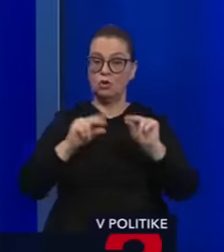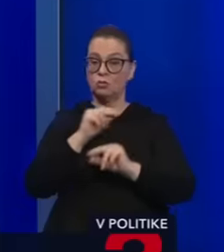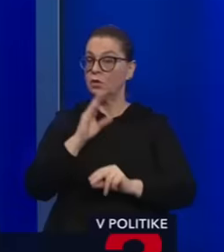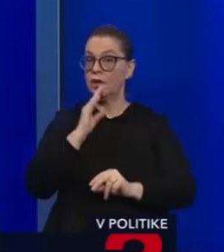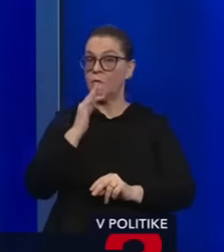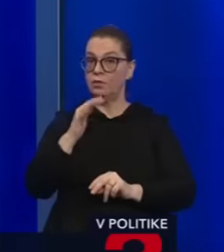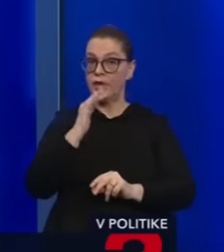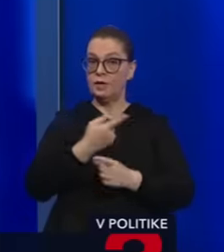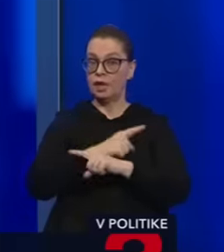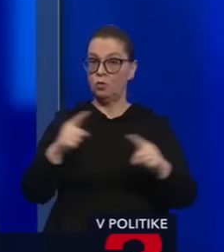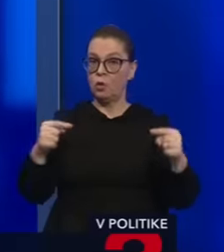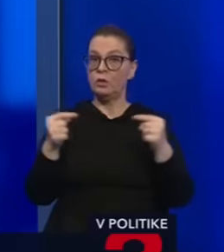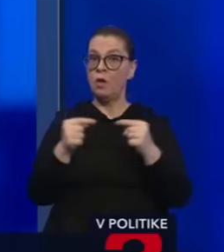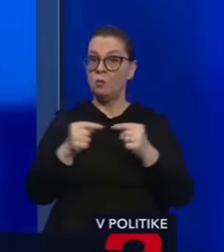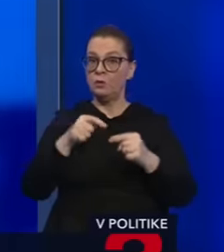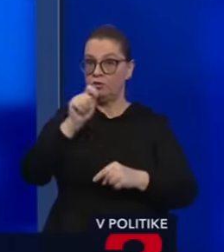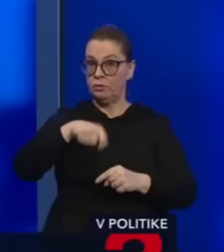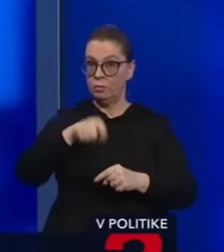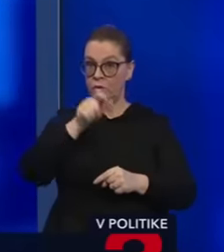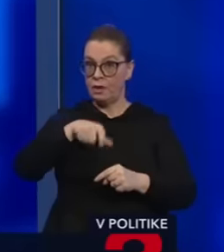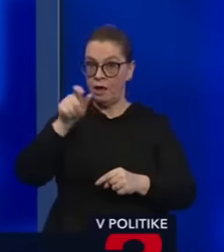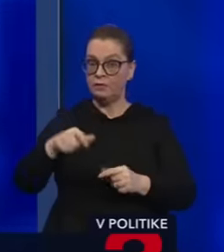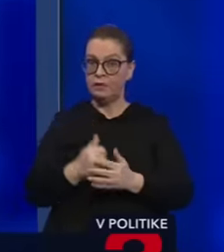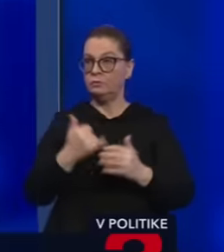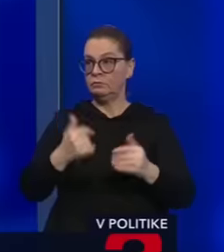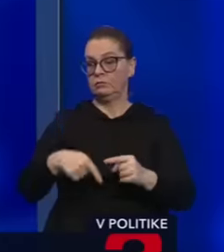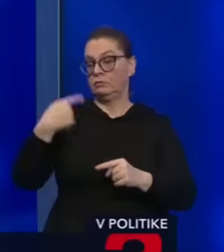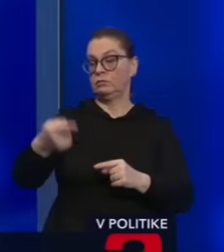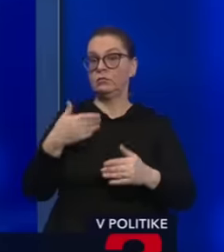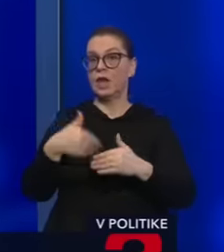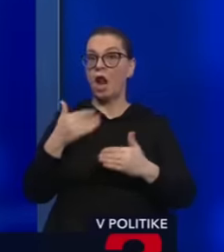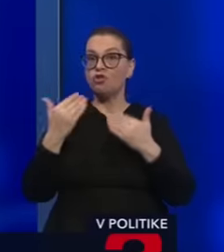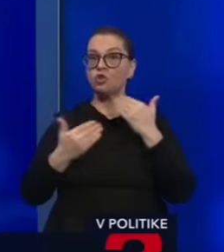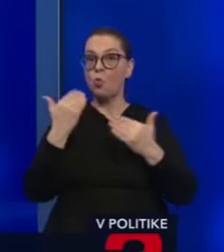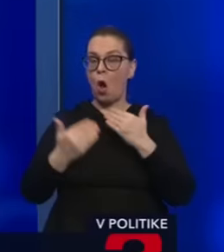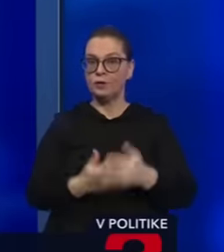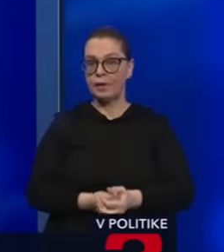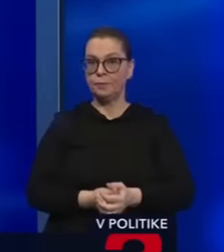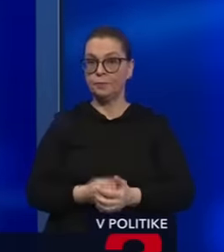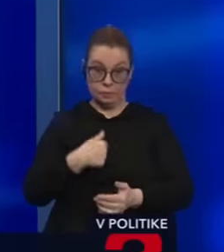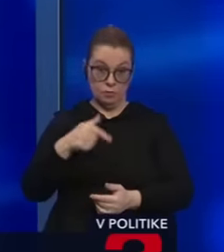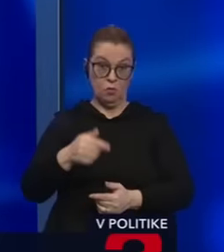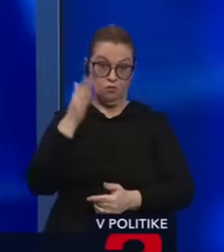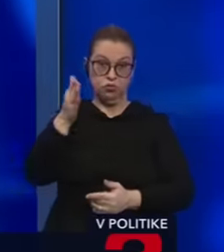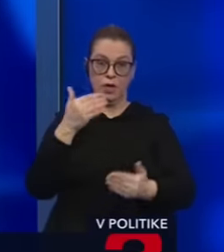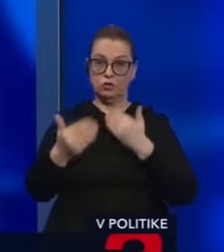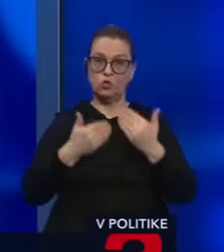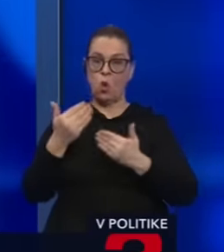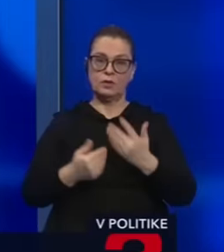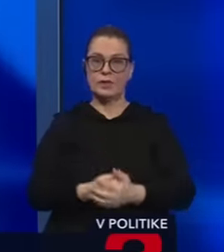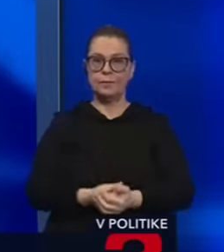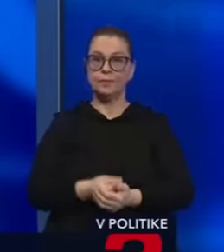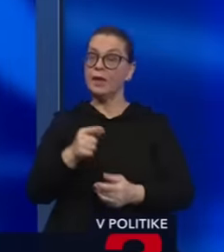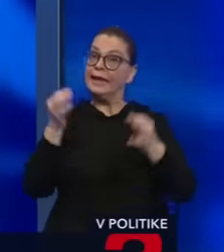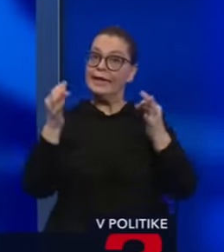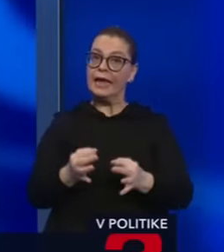vyjadriť viacerí opoziční poslanci a prichádzame do ďalšej schôdze. Čiže my do schôdze ideme a tam je jednoduché